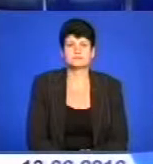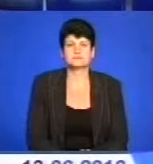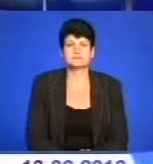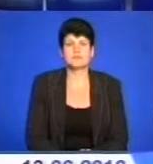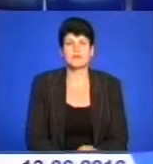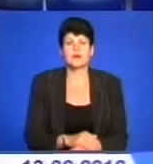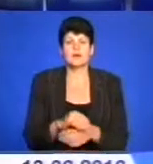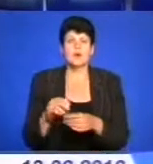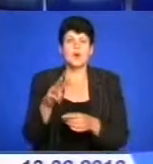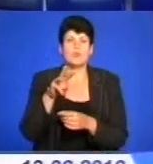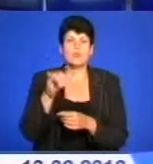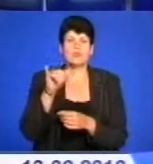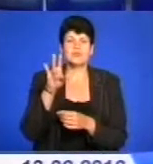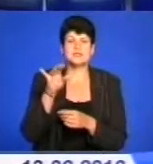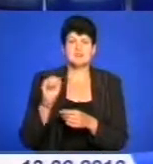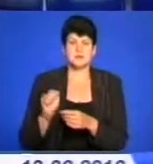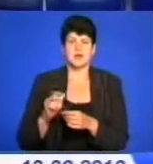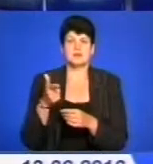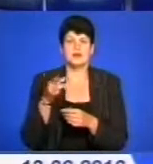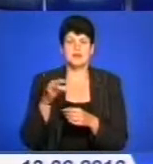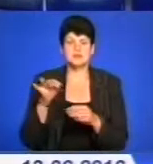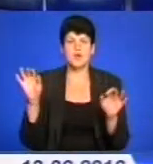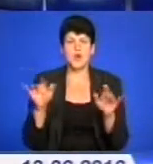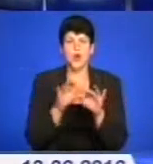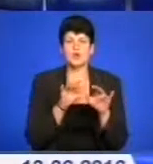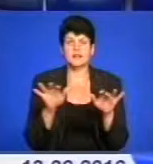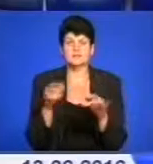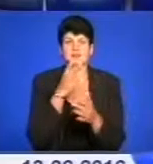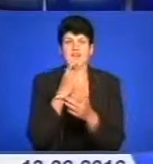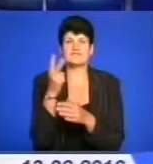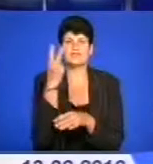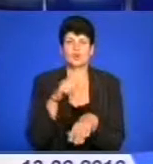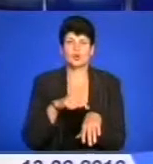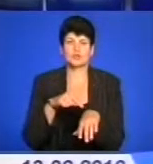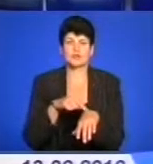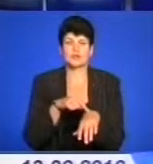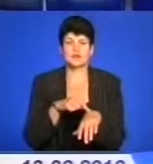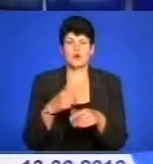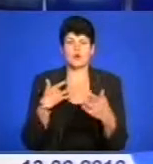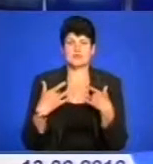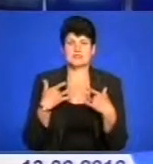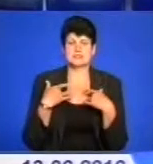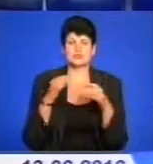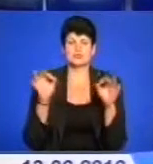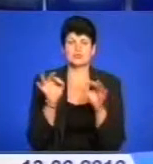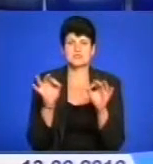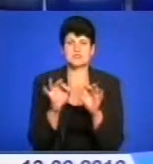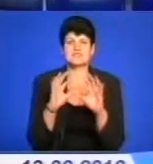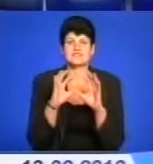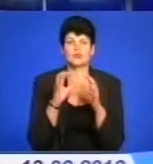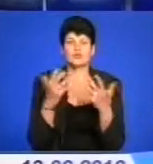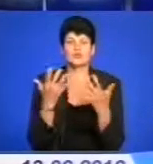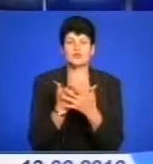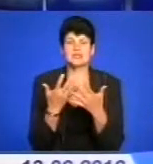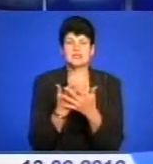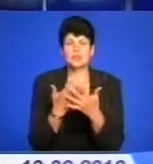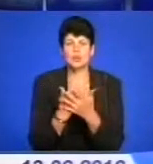Муніципальний Галицький камерний оркестр репрезентував двогодинний концерт. У програмі «Музика світового кіно» звучали саундтреки